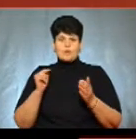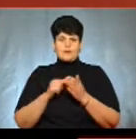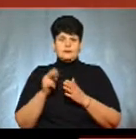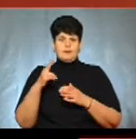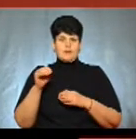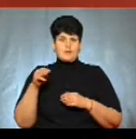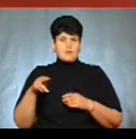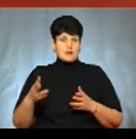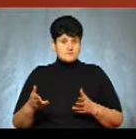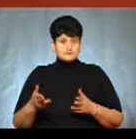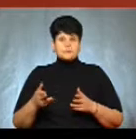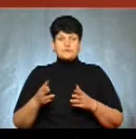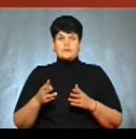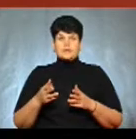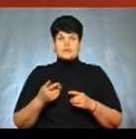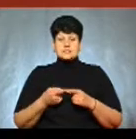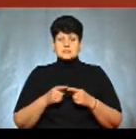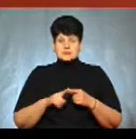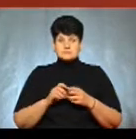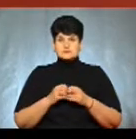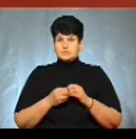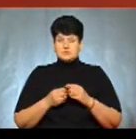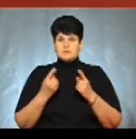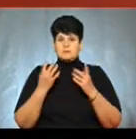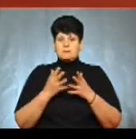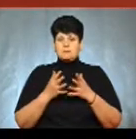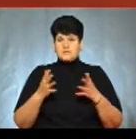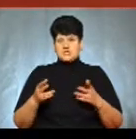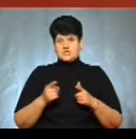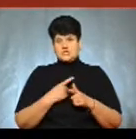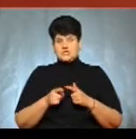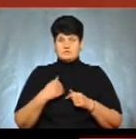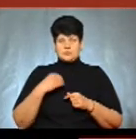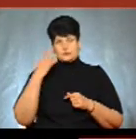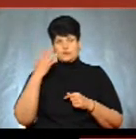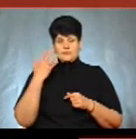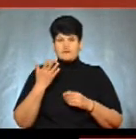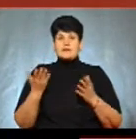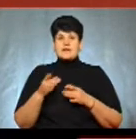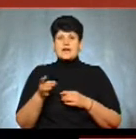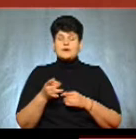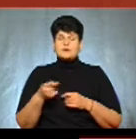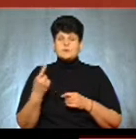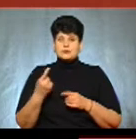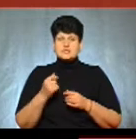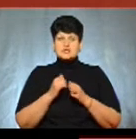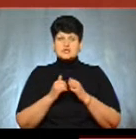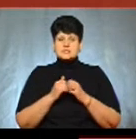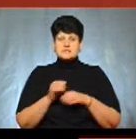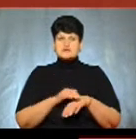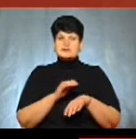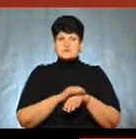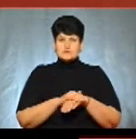-транспортну пригоду. Отже, загроза набагато більша, ніж ми собі уявляємо. В яких районах Тернопільщини найчастіше